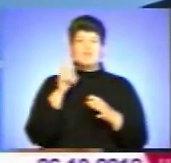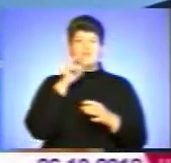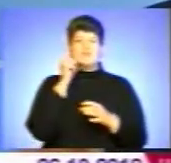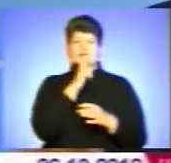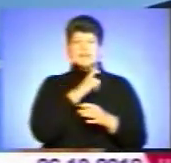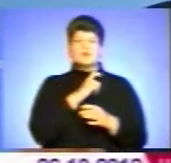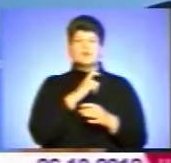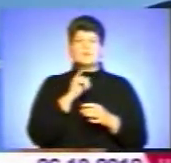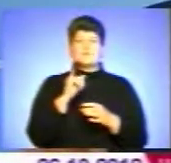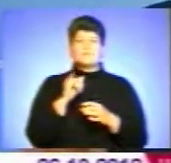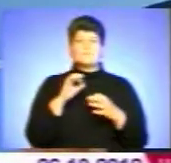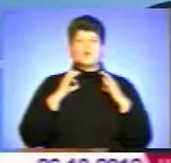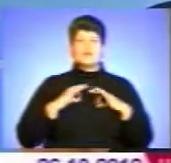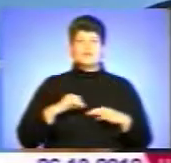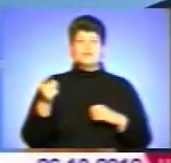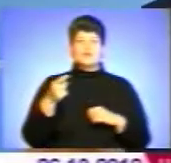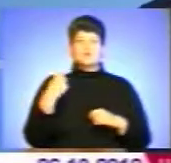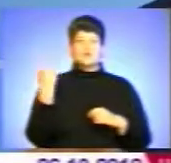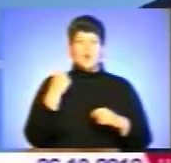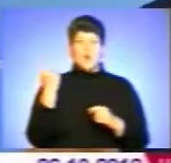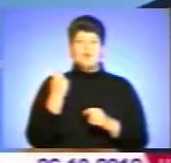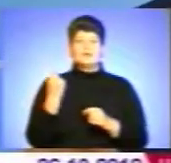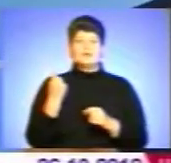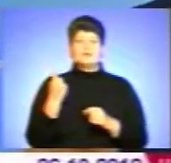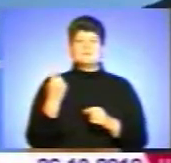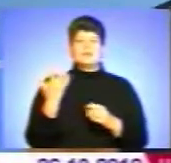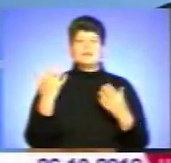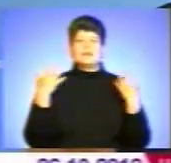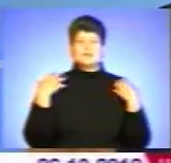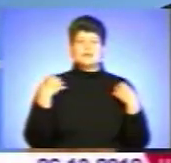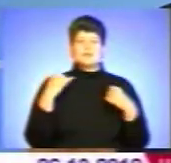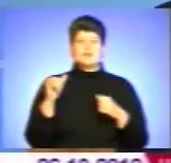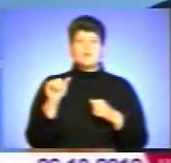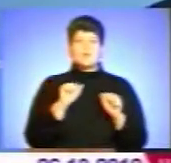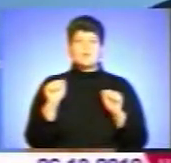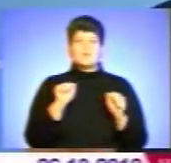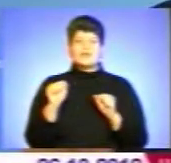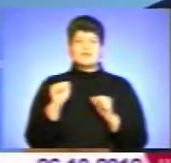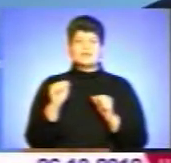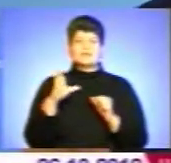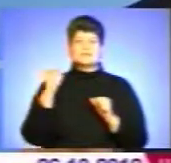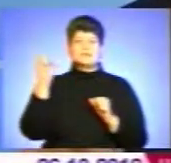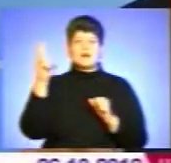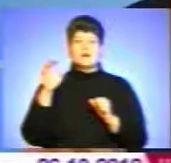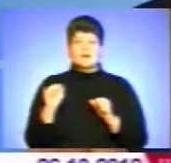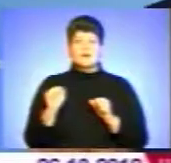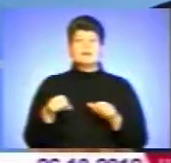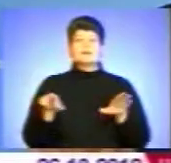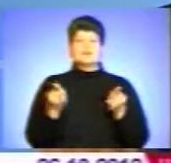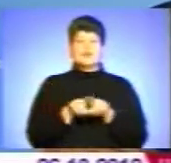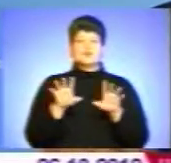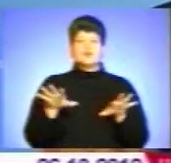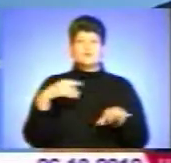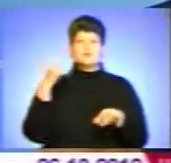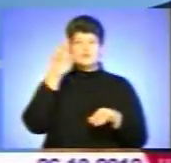прокурора Тернопільської області Мовчина, начальника управління МВС Тернопільської області САКа, а також голови Тернопільської